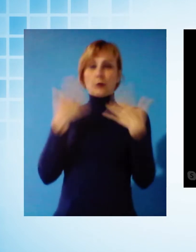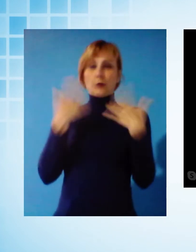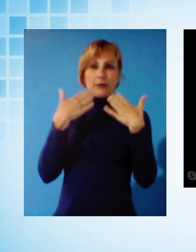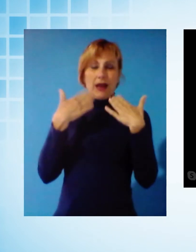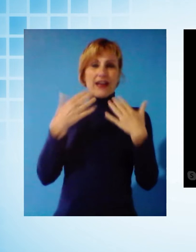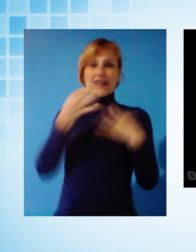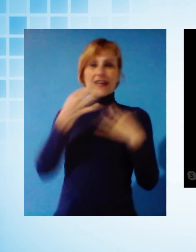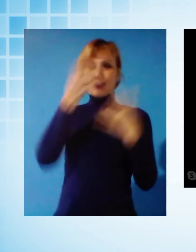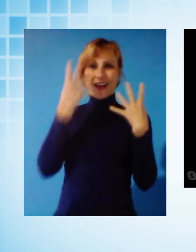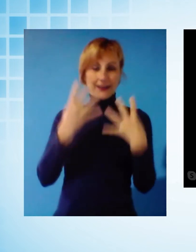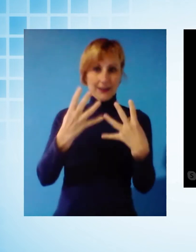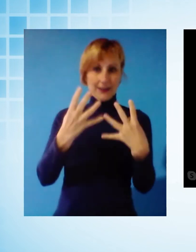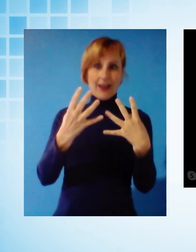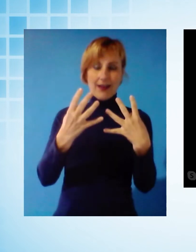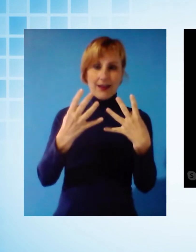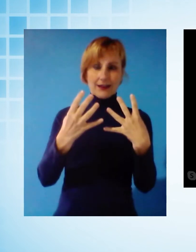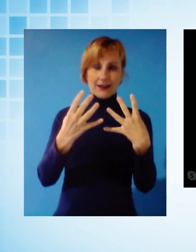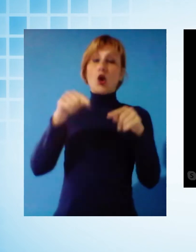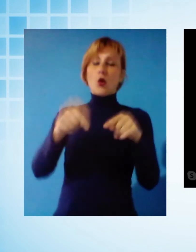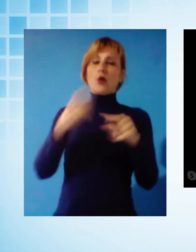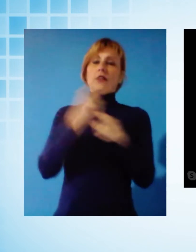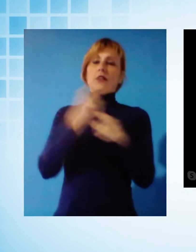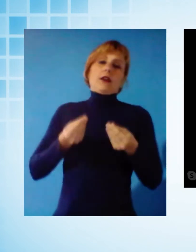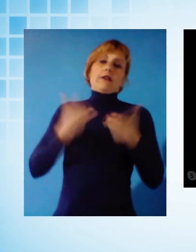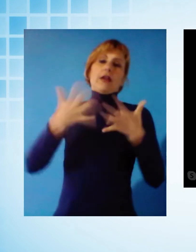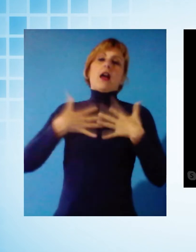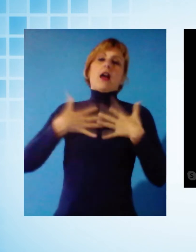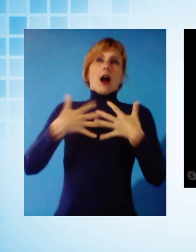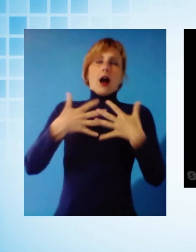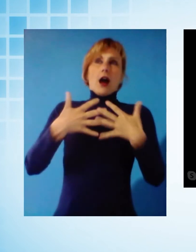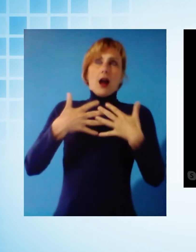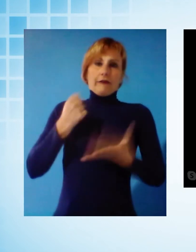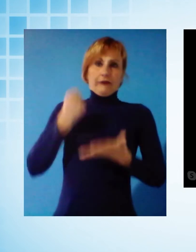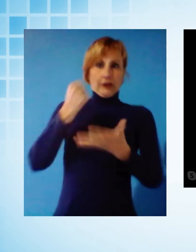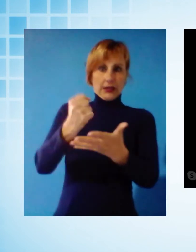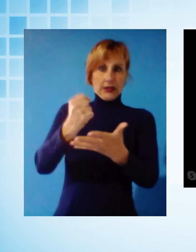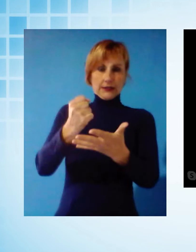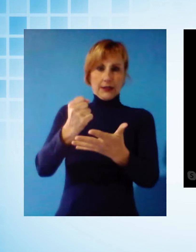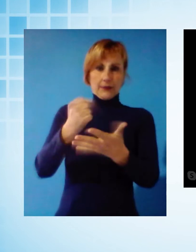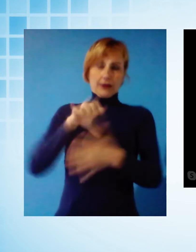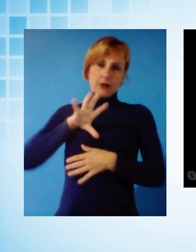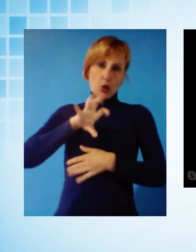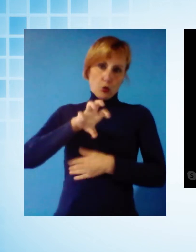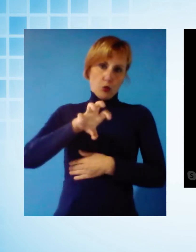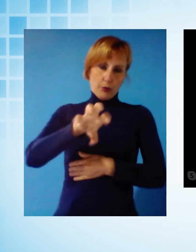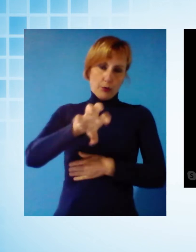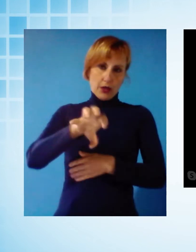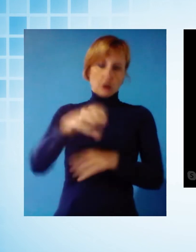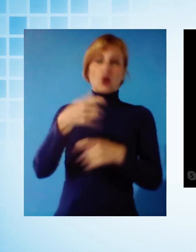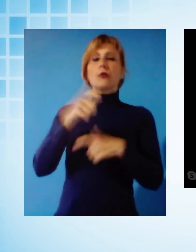È importante ridargli una boccata di ossigeno con questi finanziamenti, anche perché, giustamente come diceva,